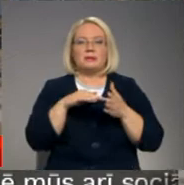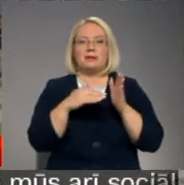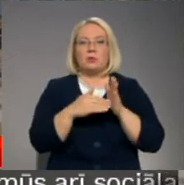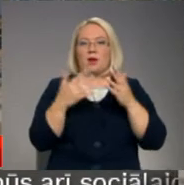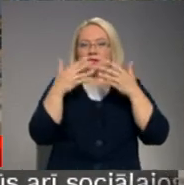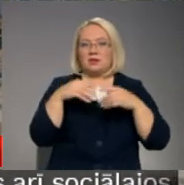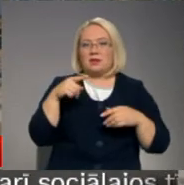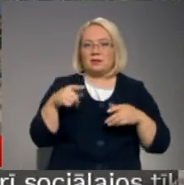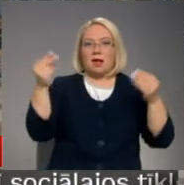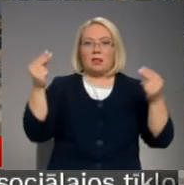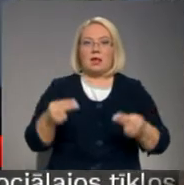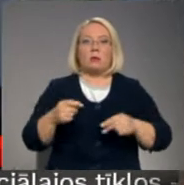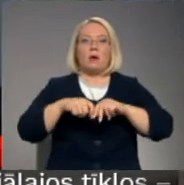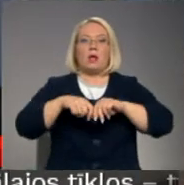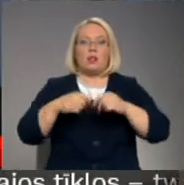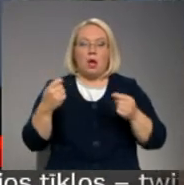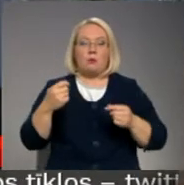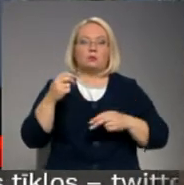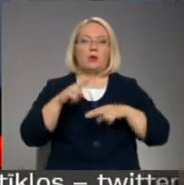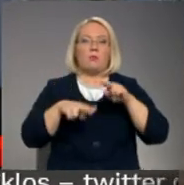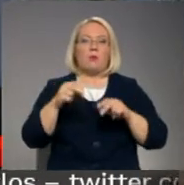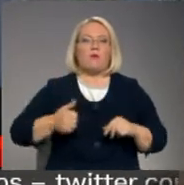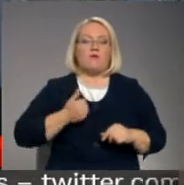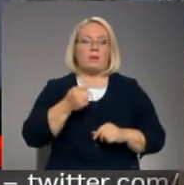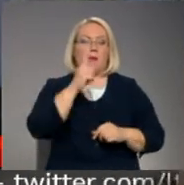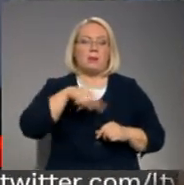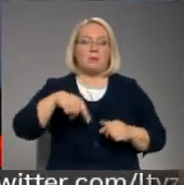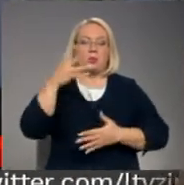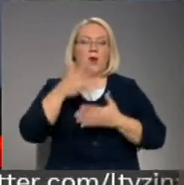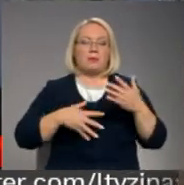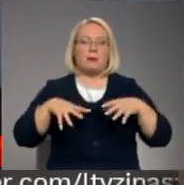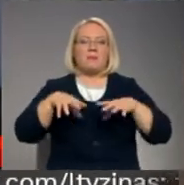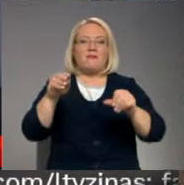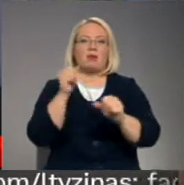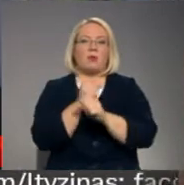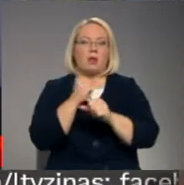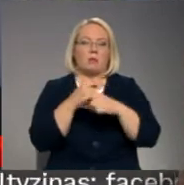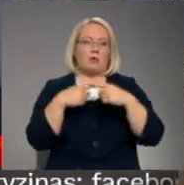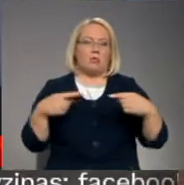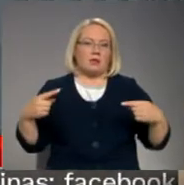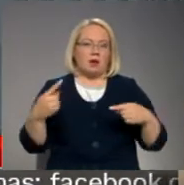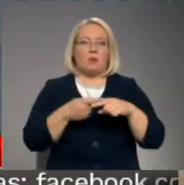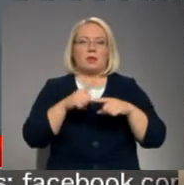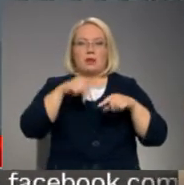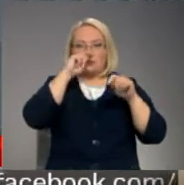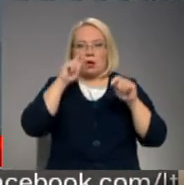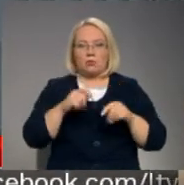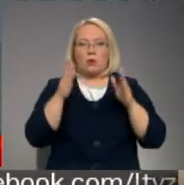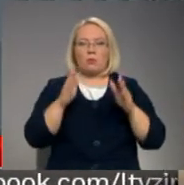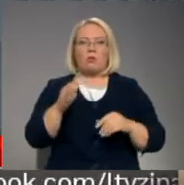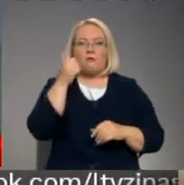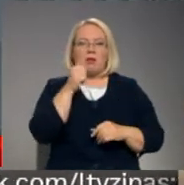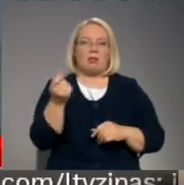ja līgums tiek lausts, tad būvu uzņemējs pieprasa noreikināties par paveikto darbu un materiāliem. Un tad zaudējumi varētu būt vēl